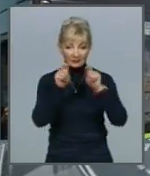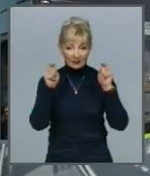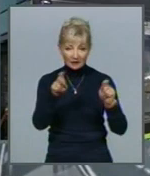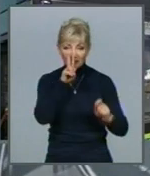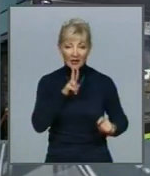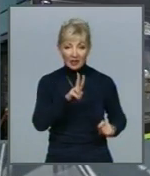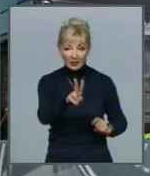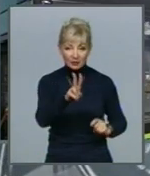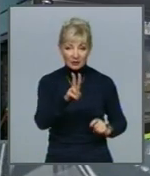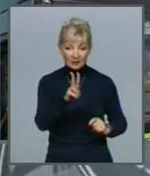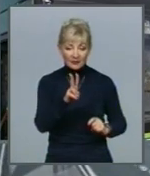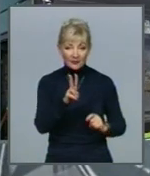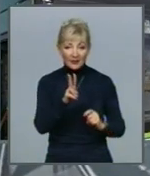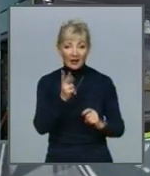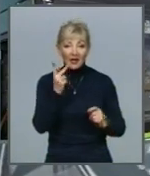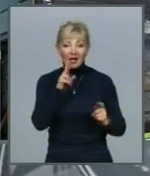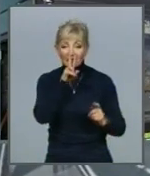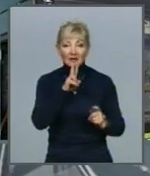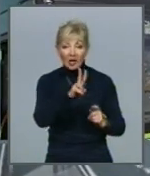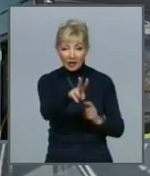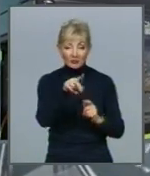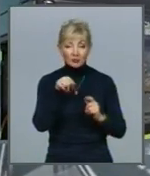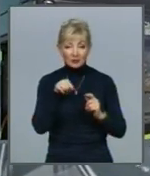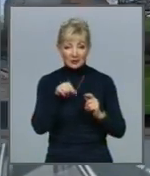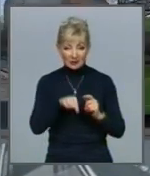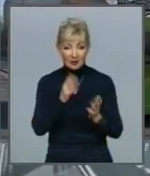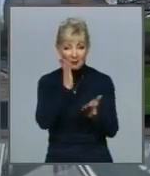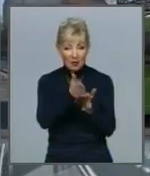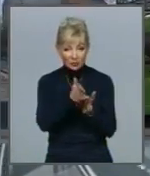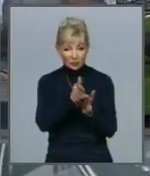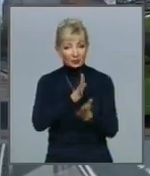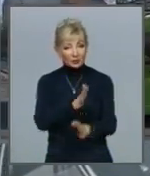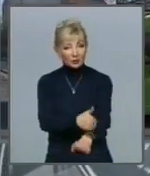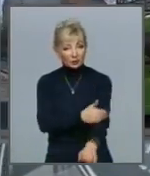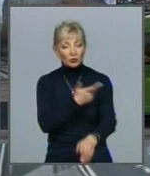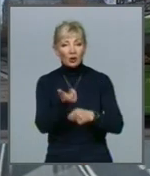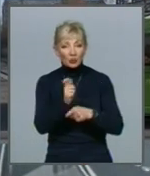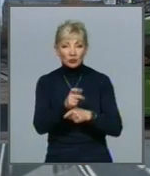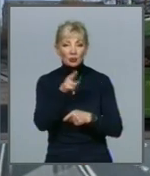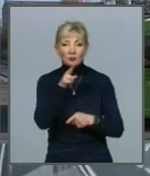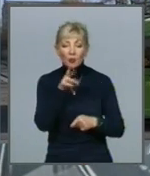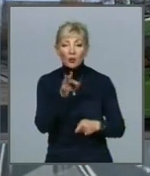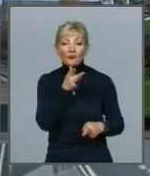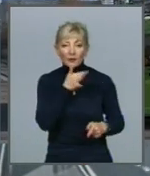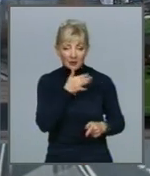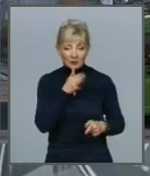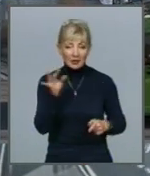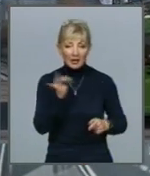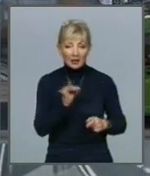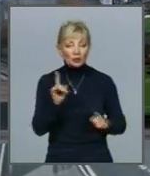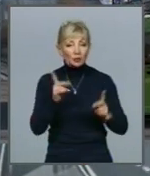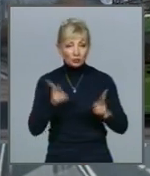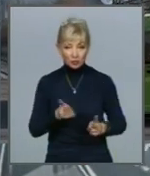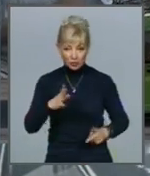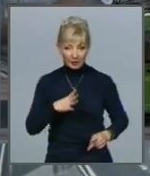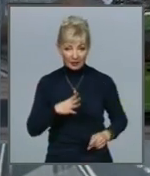Обыкновенний тролейбусний маршрут запустить сюди було довго, дуже по времени і дуже дорого, тому що потрібно було